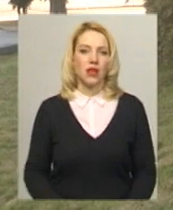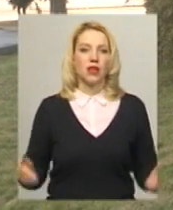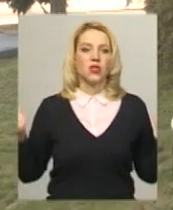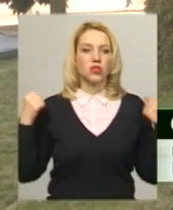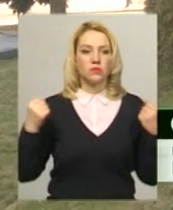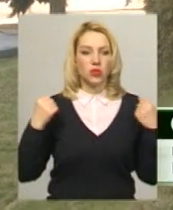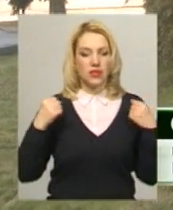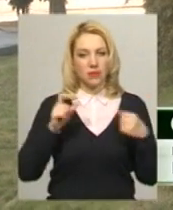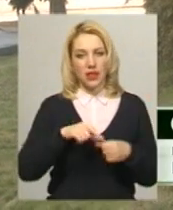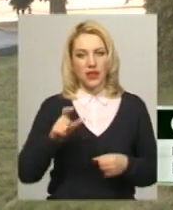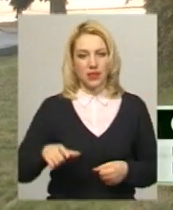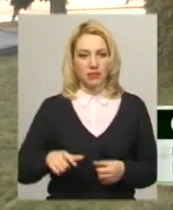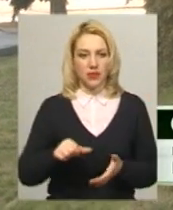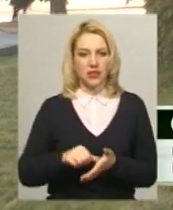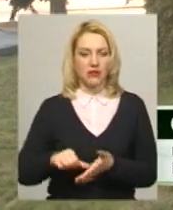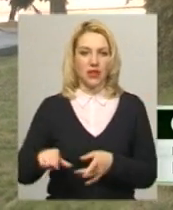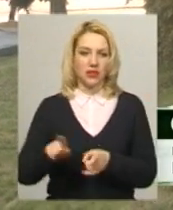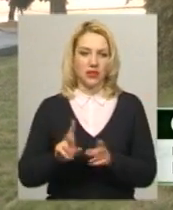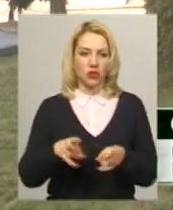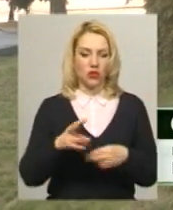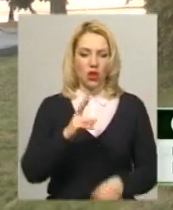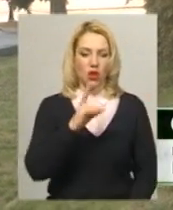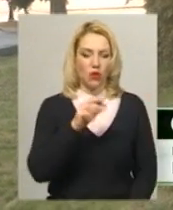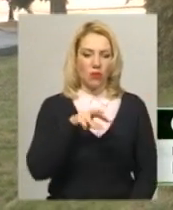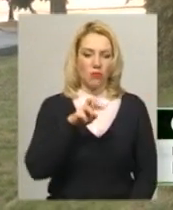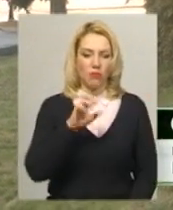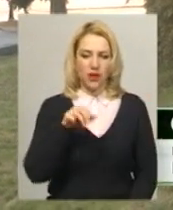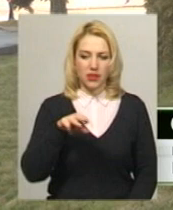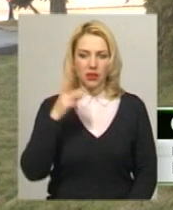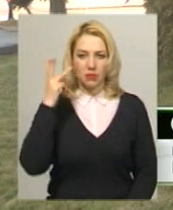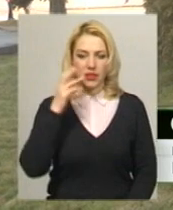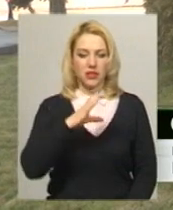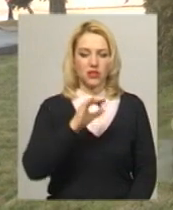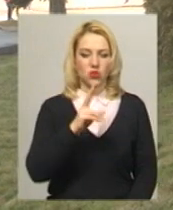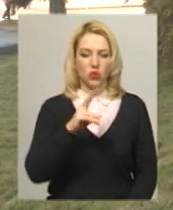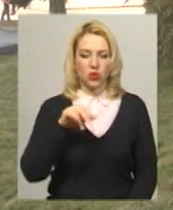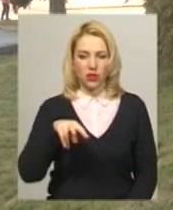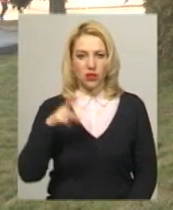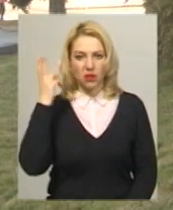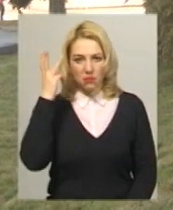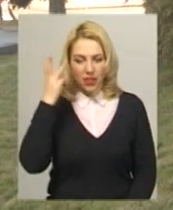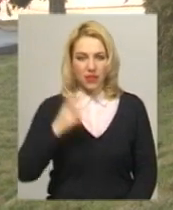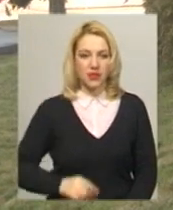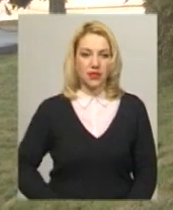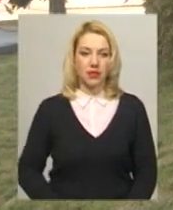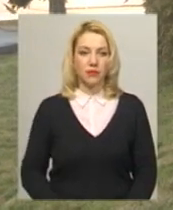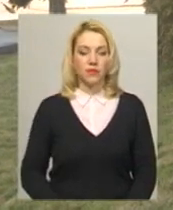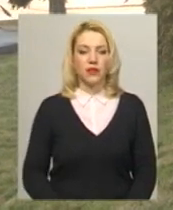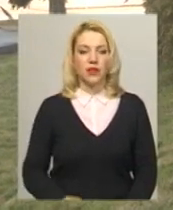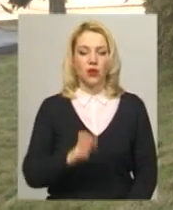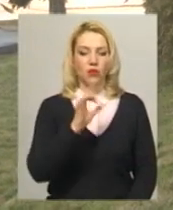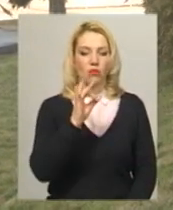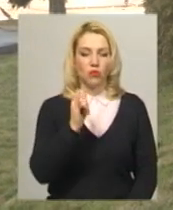Спортсмени представляли такі клуби, як комбат Хмельницький, Сокіл Хмельницький, ДСШ